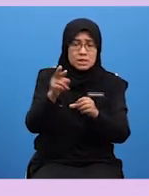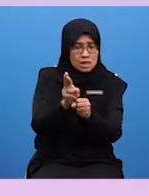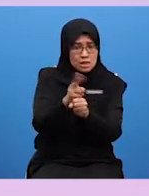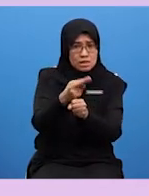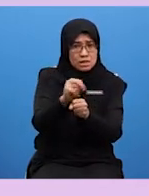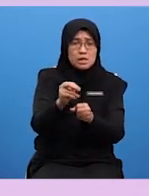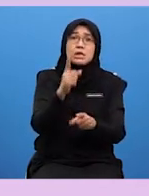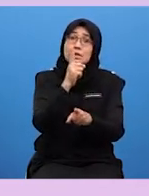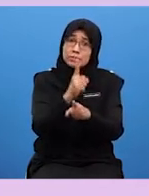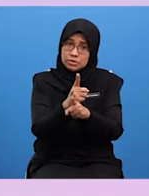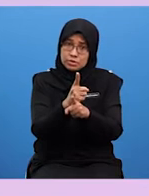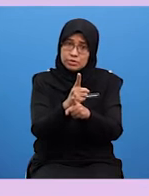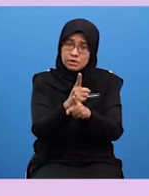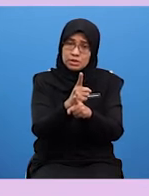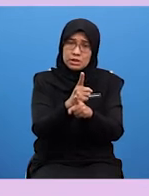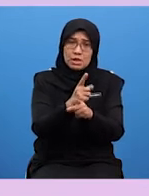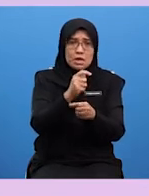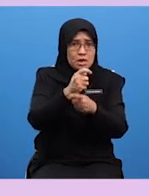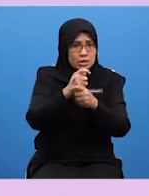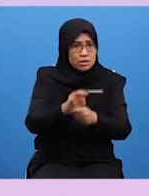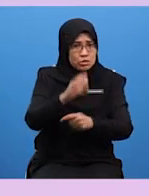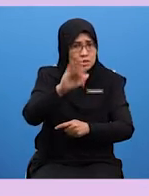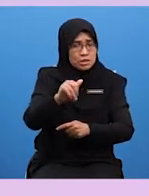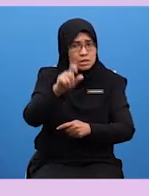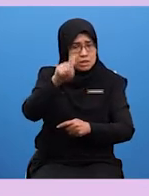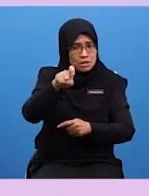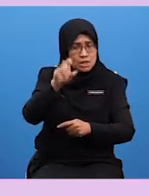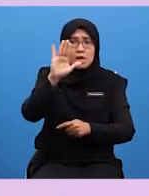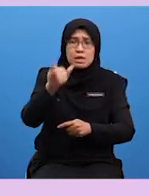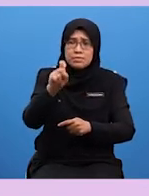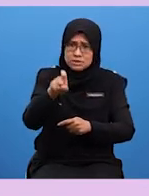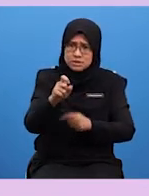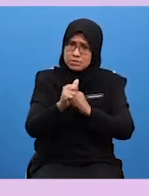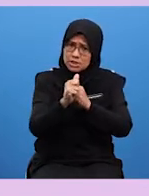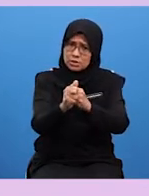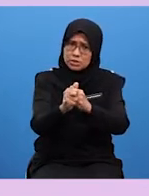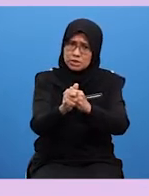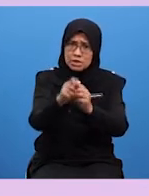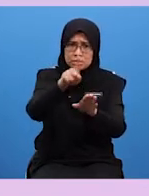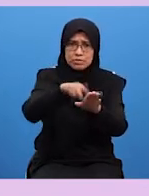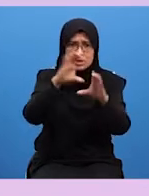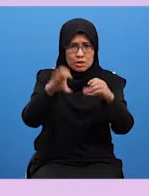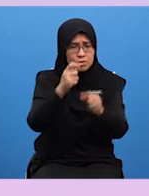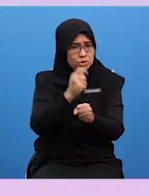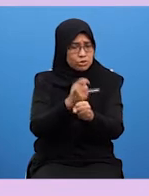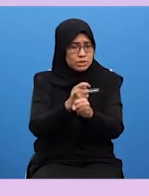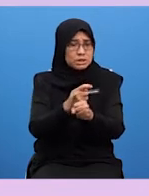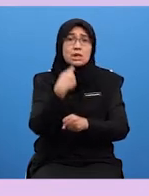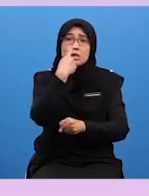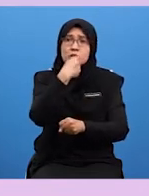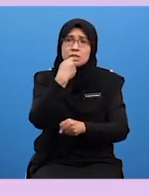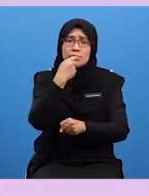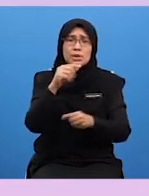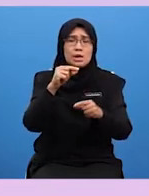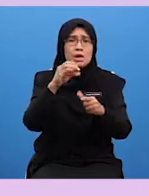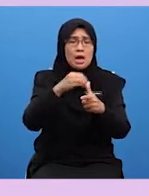dijalankan Ketentuan yang patut dipatuhi sepanjang melaksanakan tugasan Siapa atau pihak